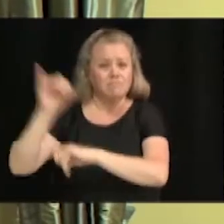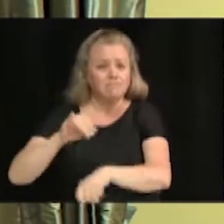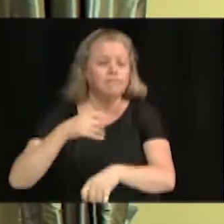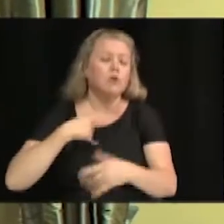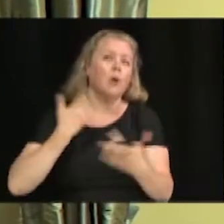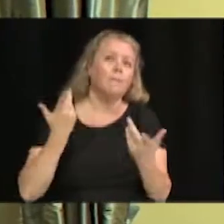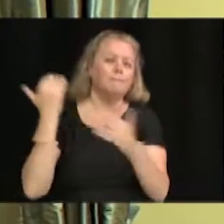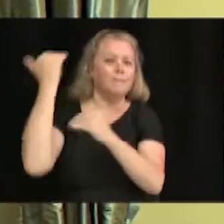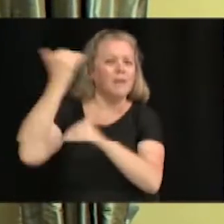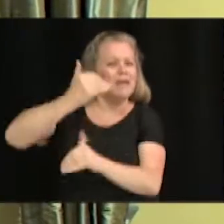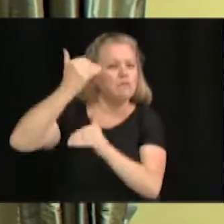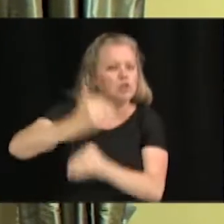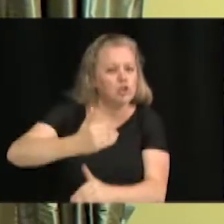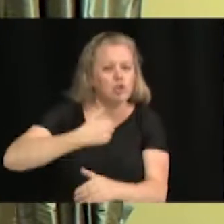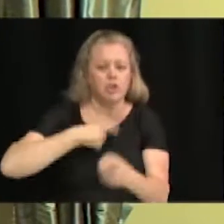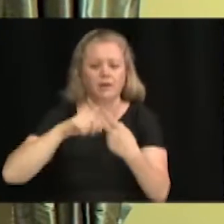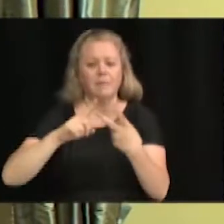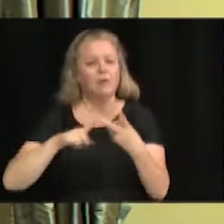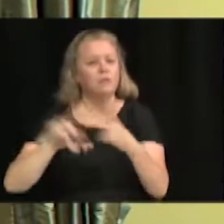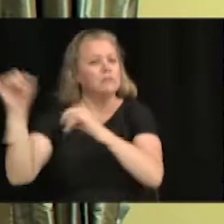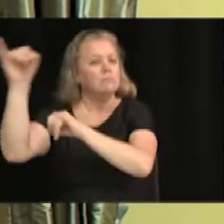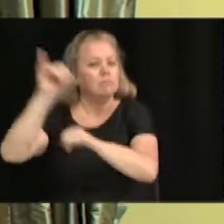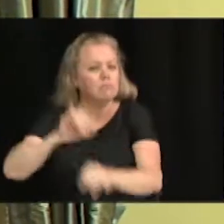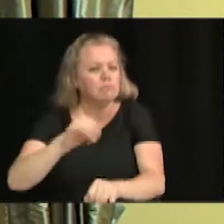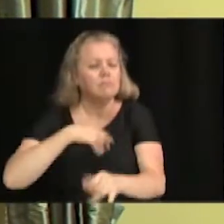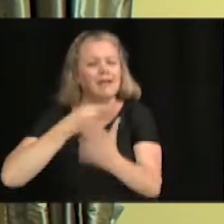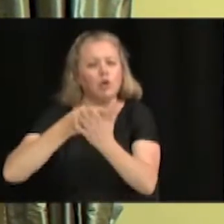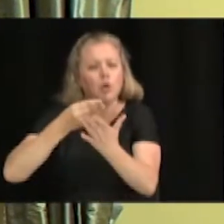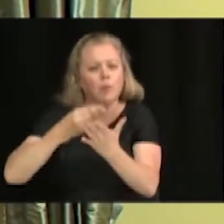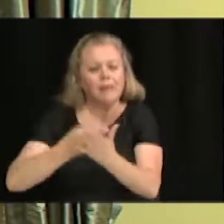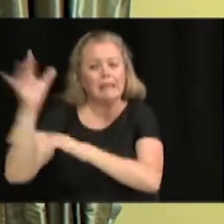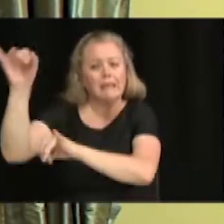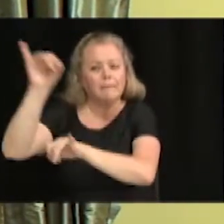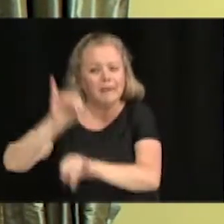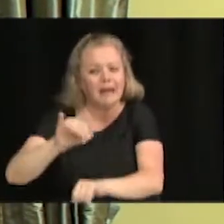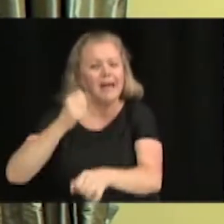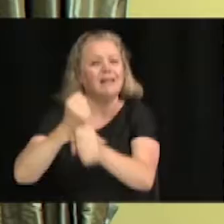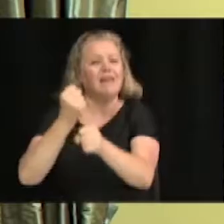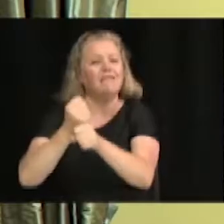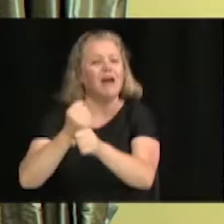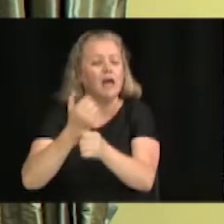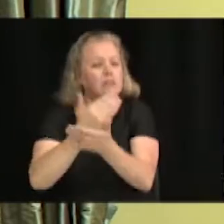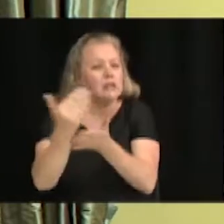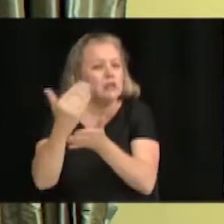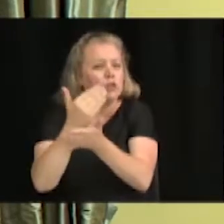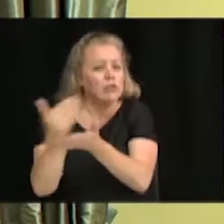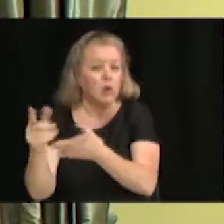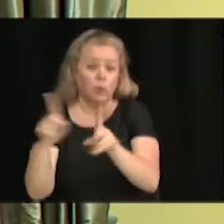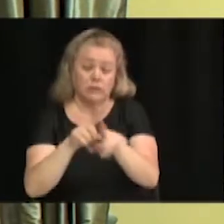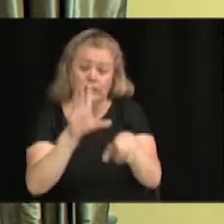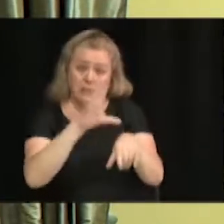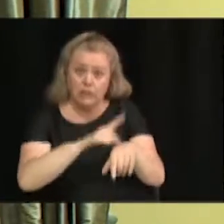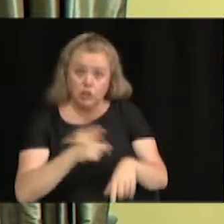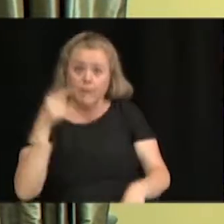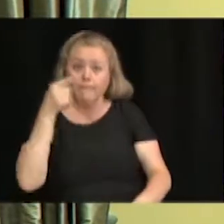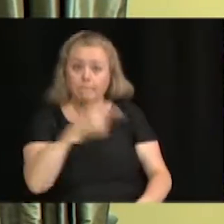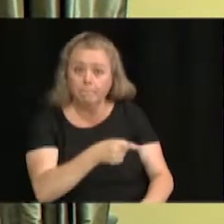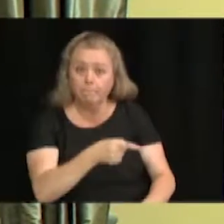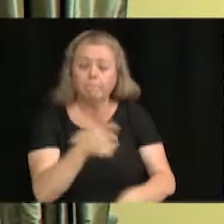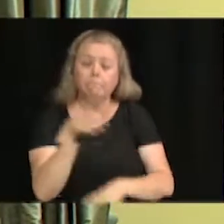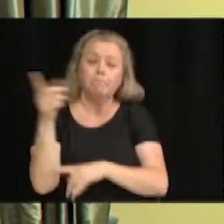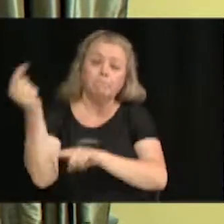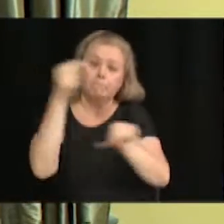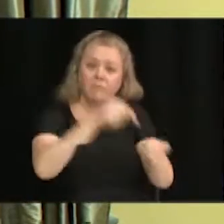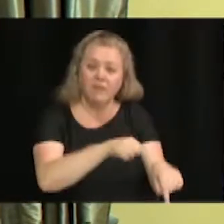économiques ou des travailleurs saisonniers temporaires immigrants également, des étudiants avec notre cégep qui travaillent beaucoup. Et depuis huit ans